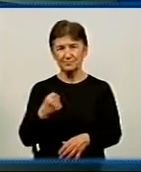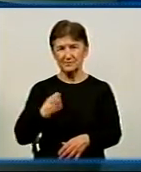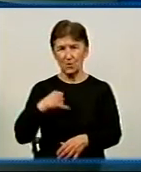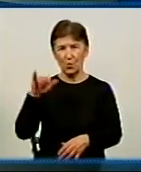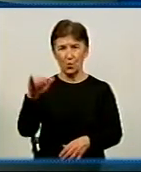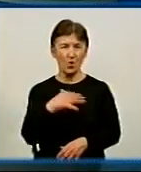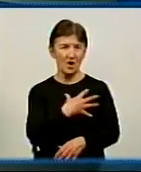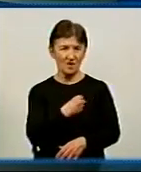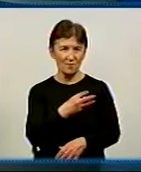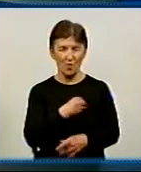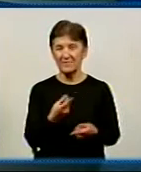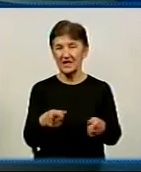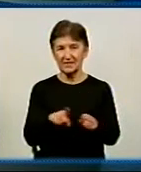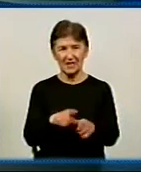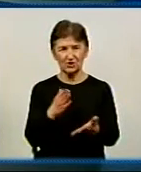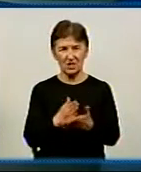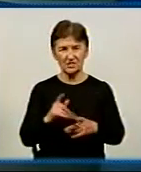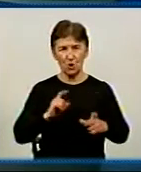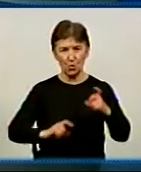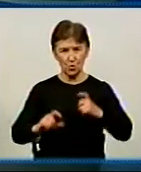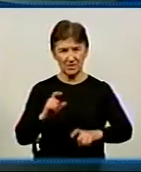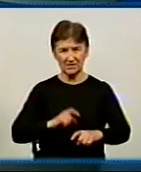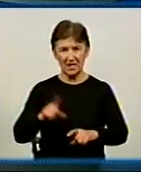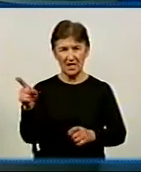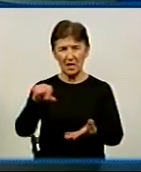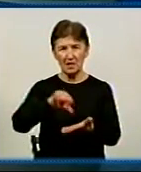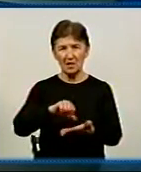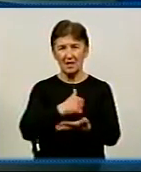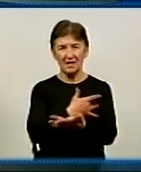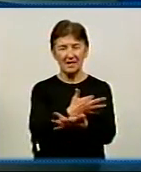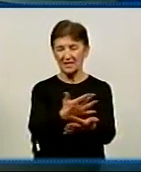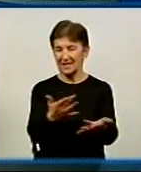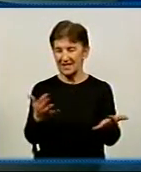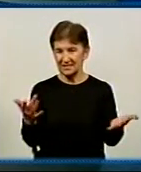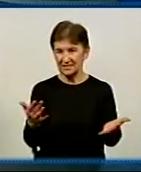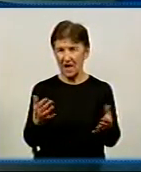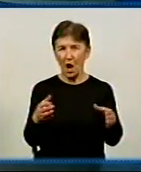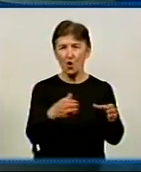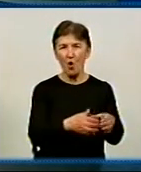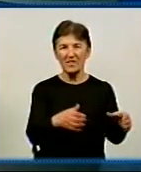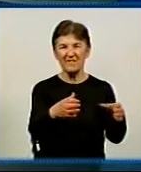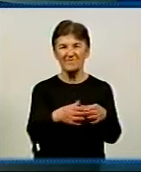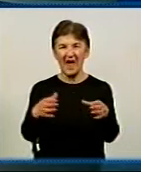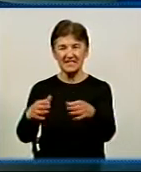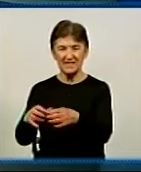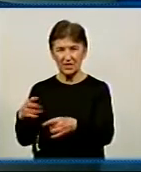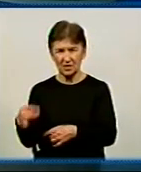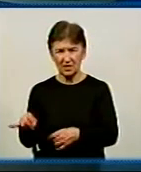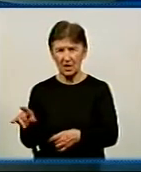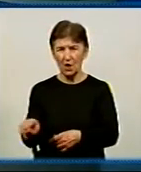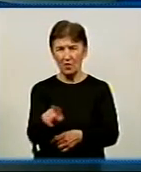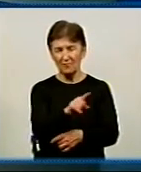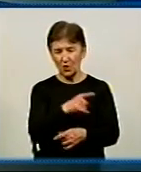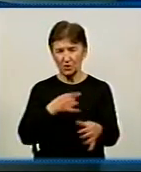Львові. Там теж працюють курси військових капеланів. Представники різних політичних, релігійних, припрошую, конфесій. Вони